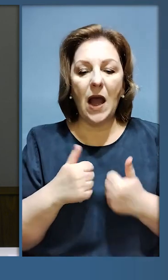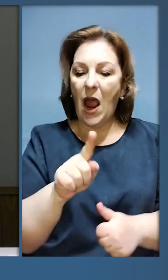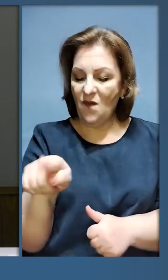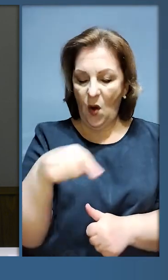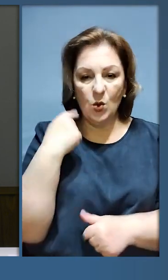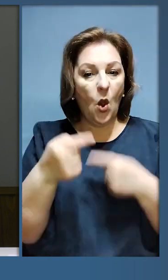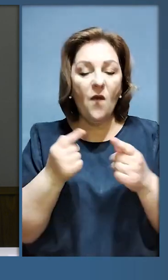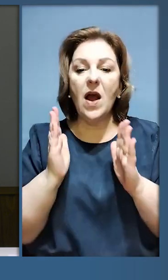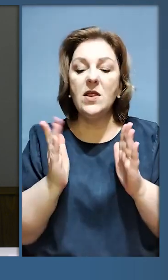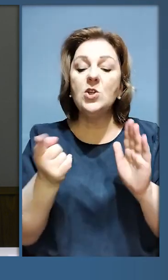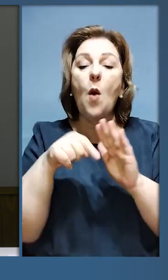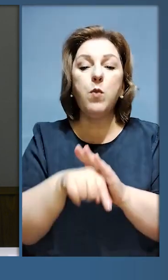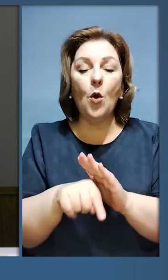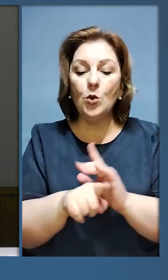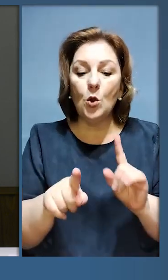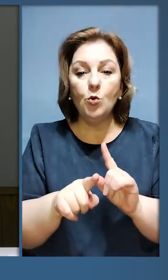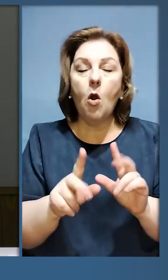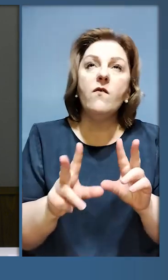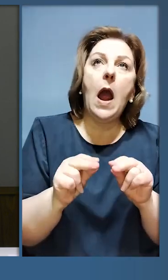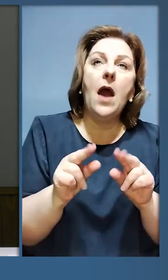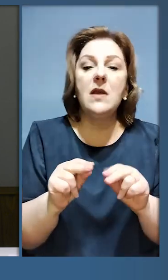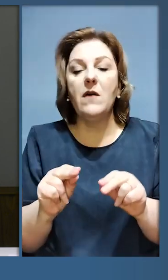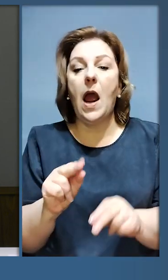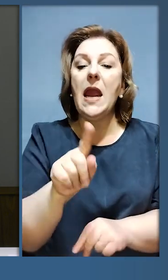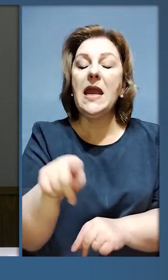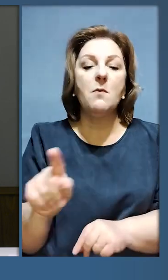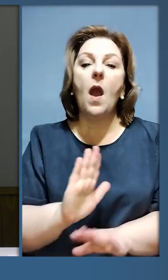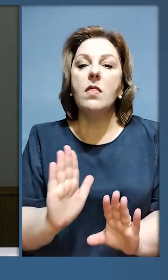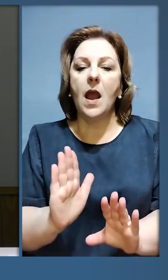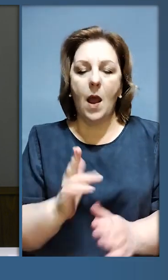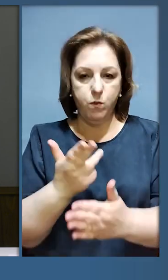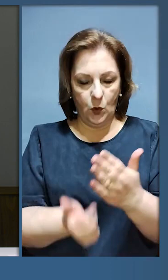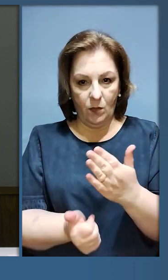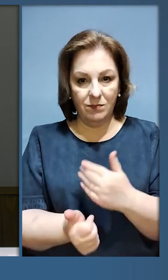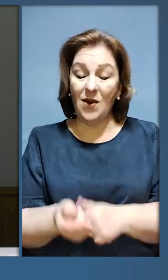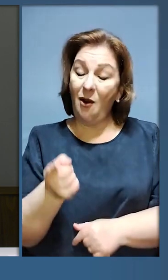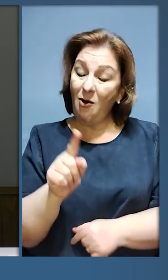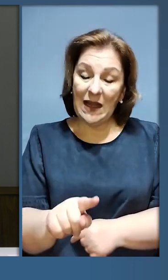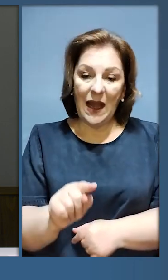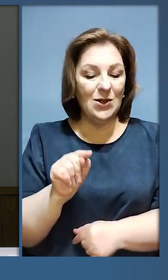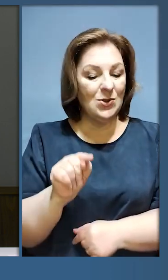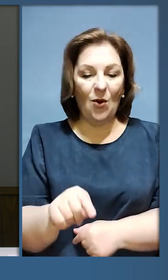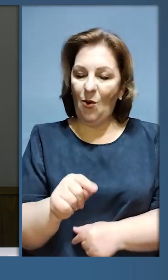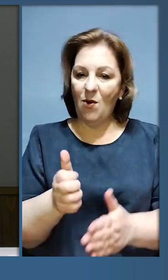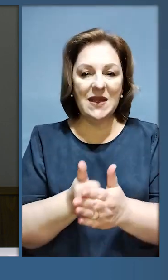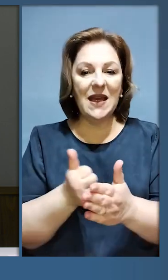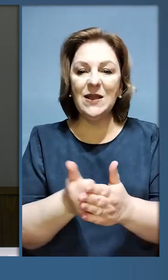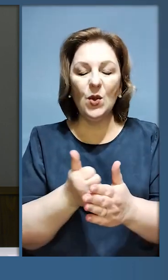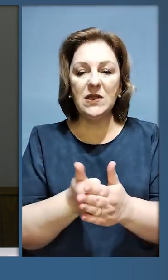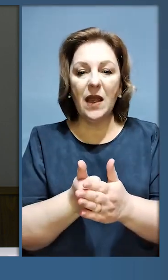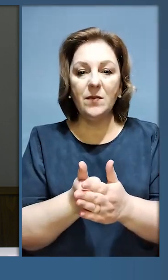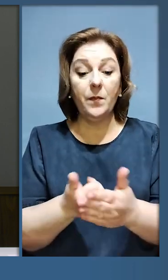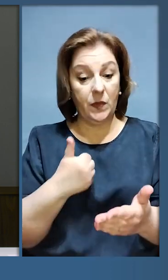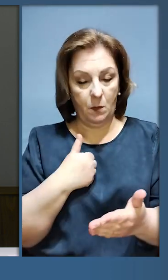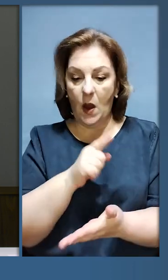хизувались. Вони говорять лише про те, чи вдасться їм не програти. Однак цього